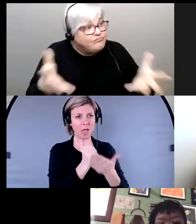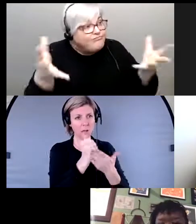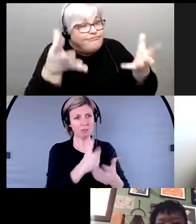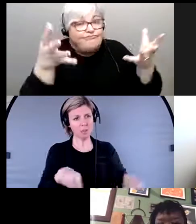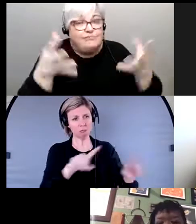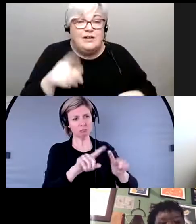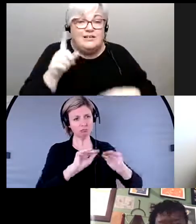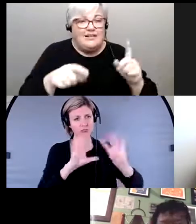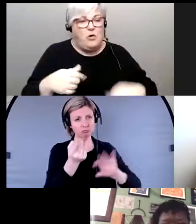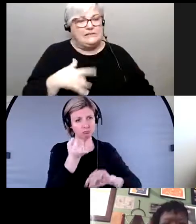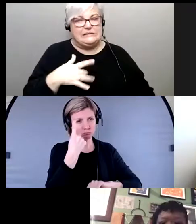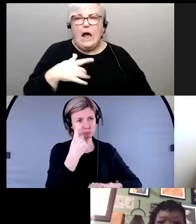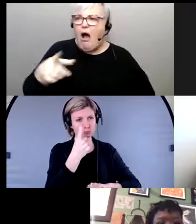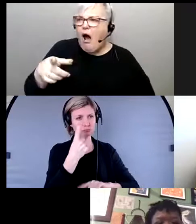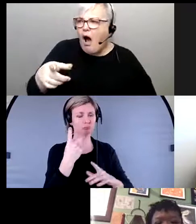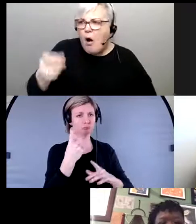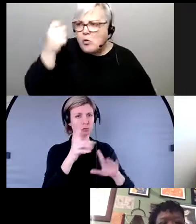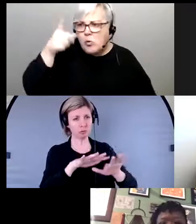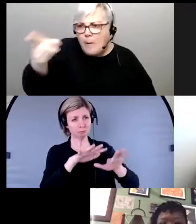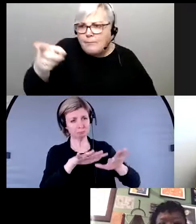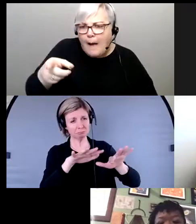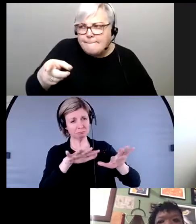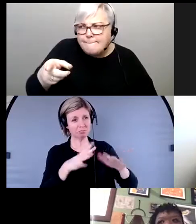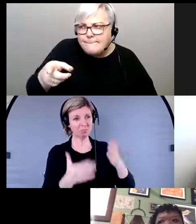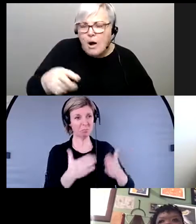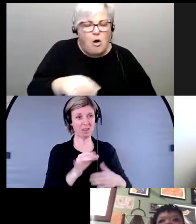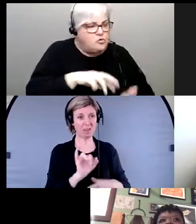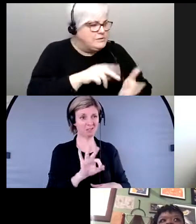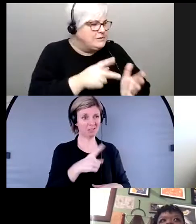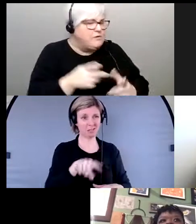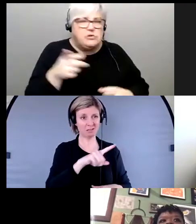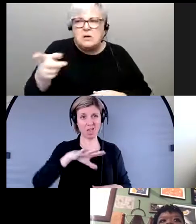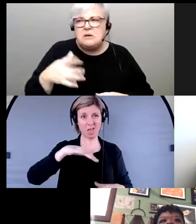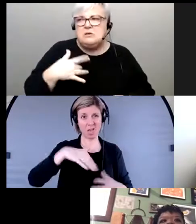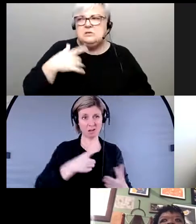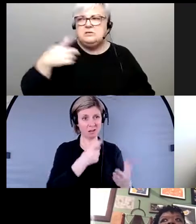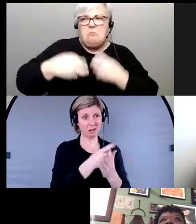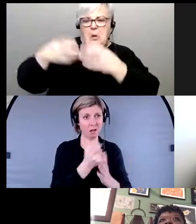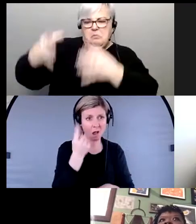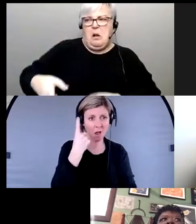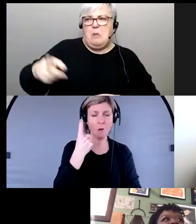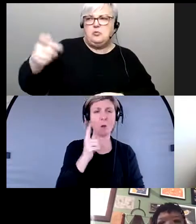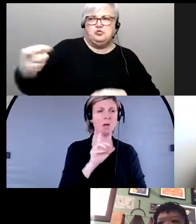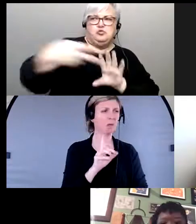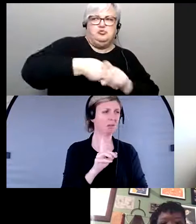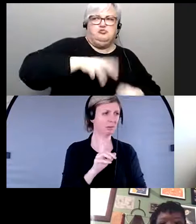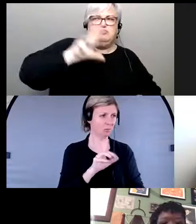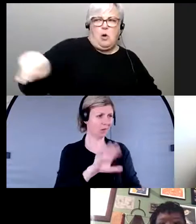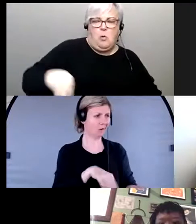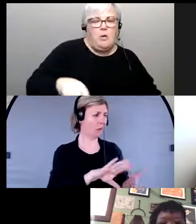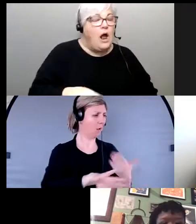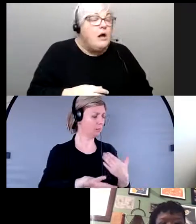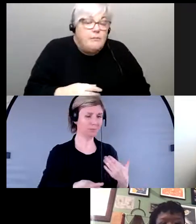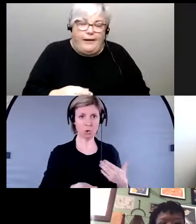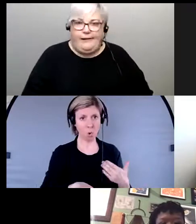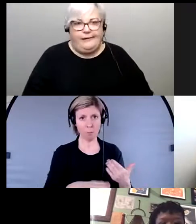voit ce sentiment si vous ne comprenez pas déjà cet enjeu vous êtes probablement problématique et je pense que vous devriez faire partie de notre groupe mais je pense qu'à la